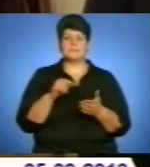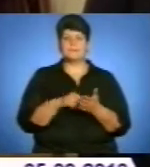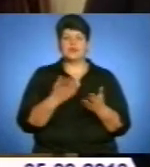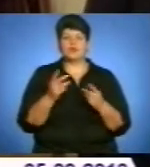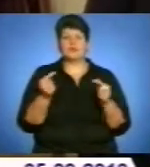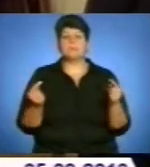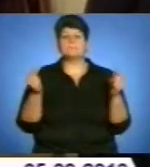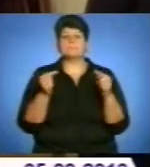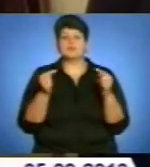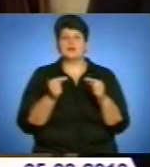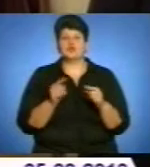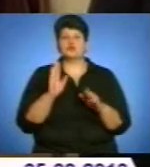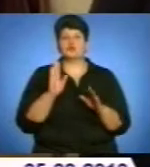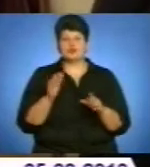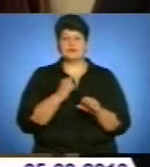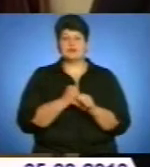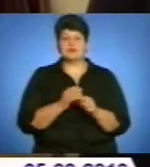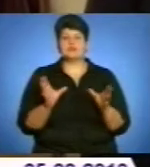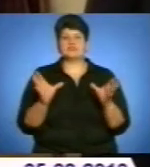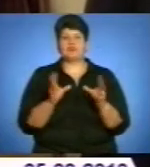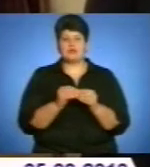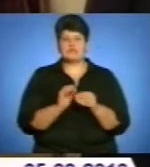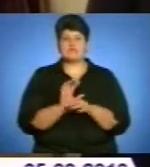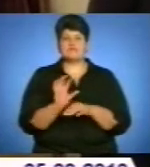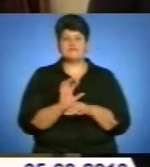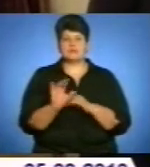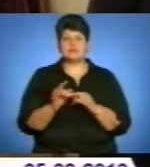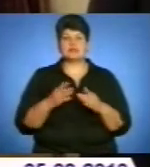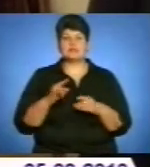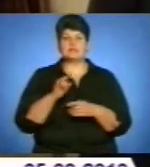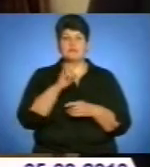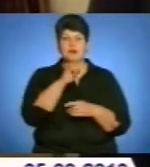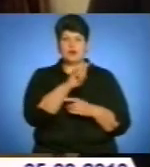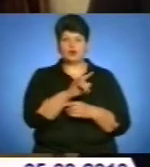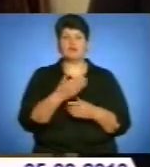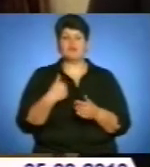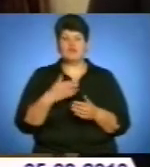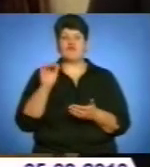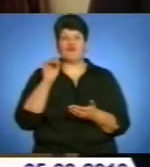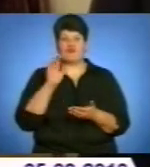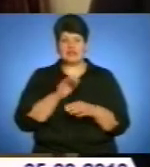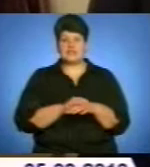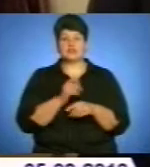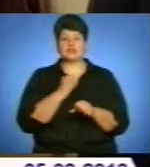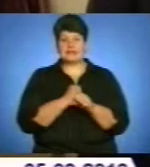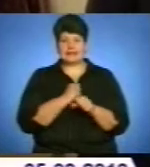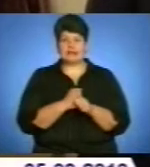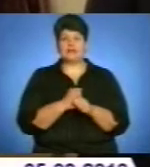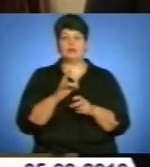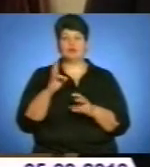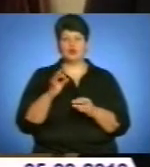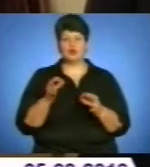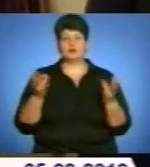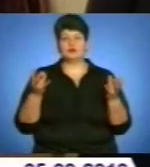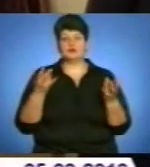определились, что будем делать совместный выпуск самолетов. Мы их фактически и делаем, только, ну, наверное, нужно